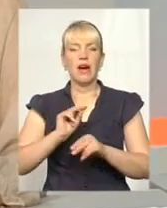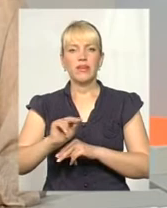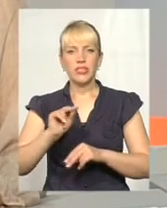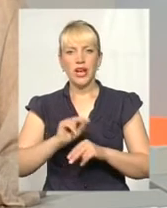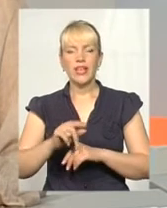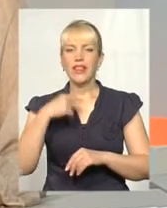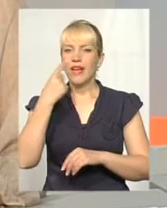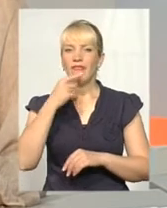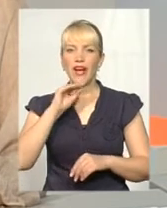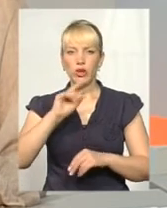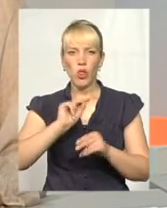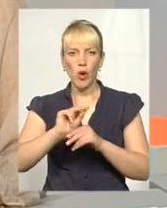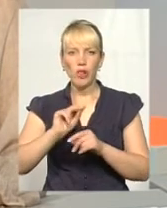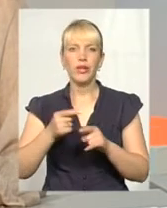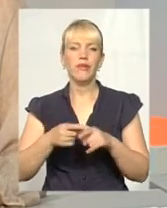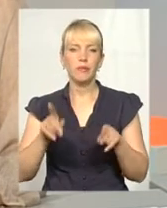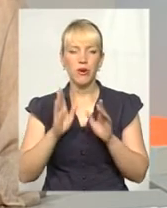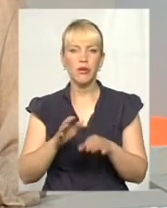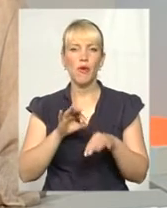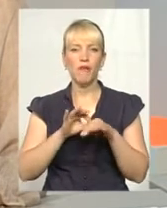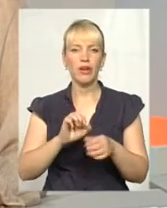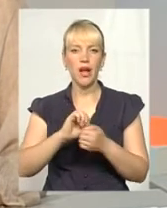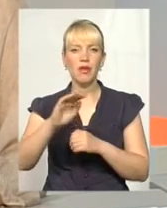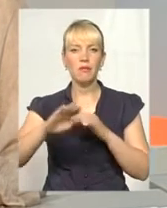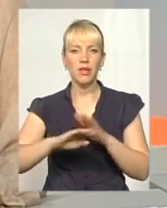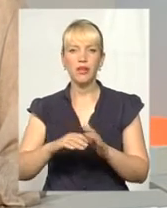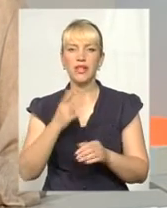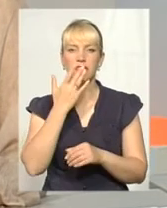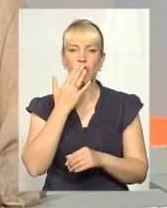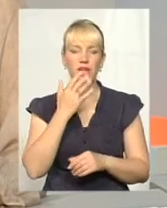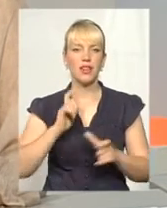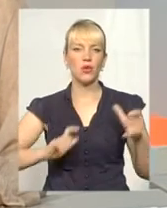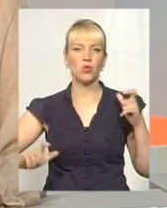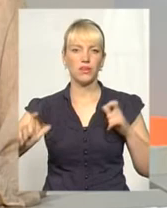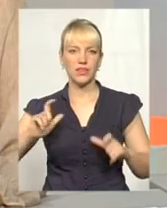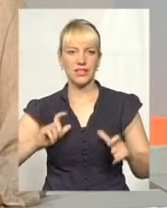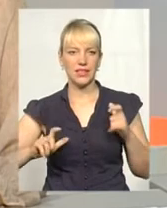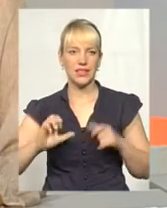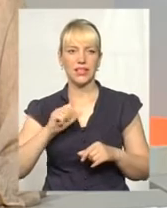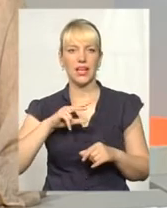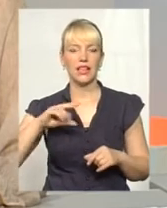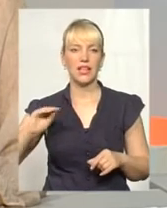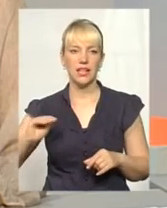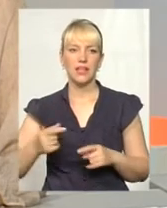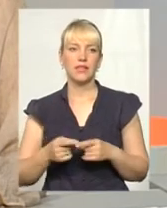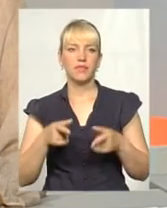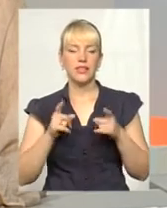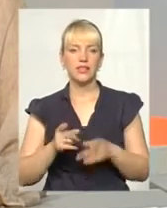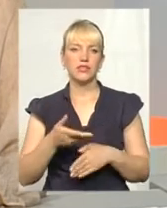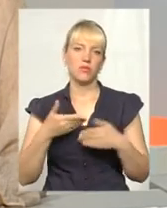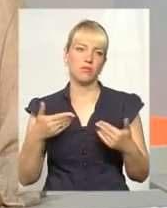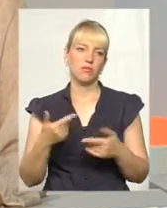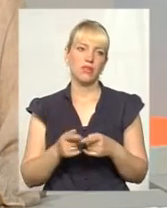дефектологів і асистентів може проводити наш Кам'янець-Подільський національний університет. Але, дійсно, ми в